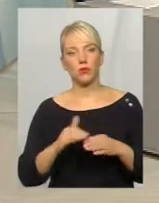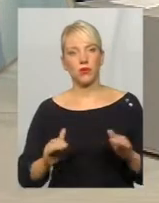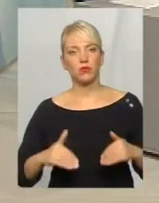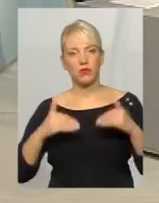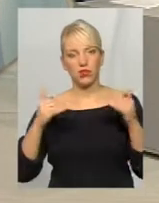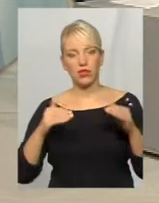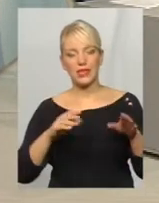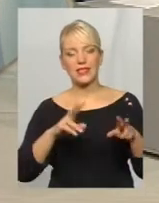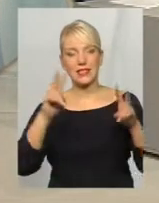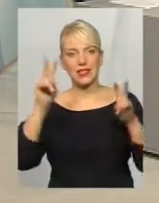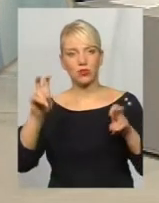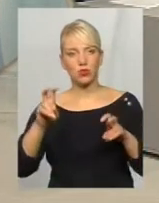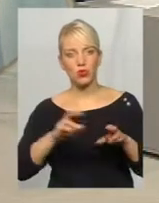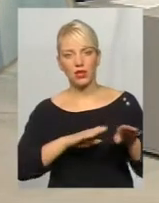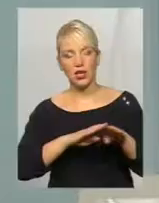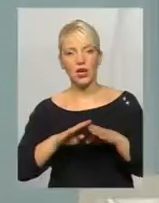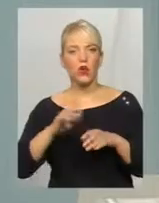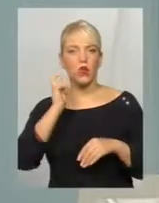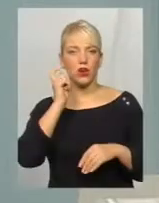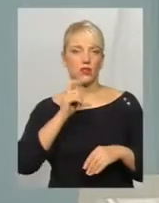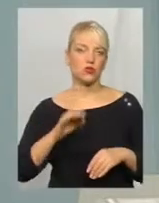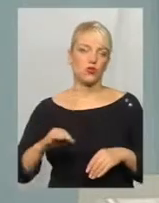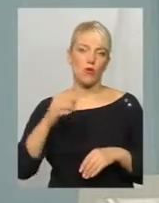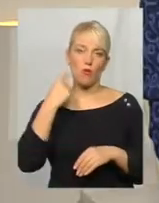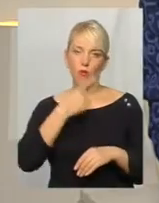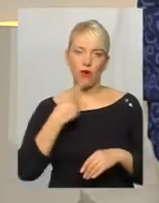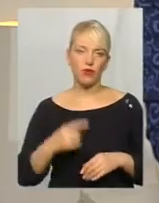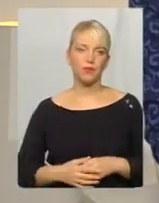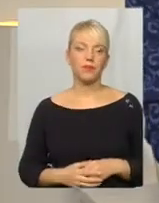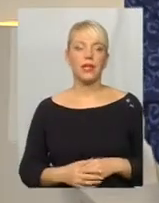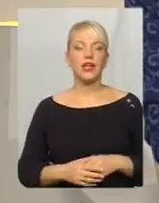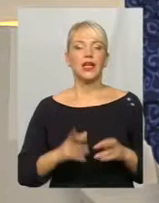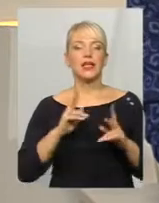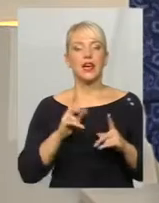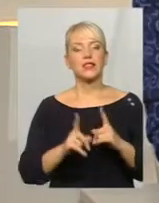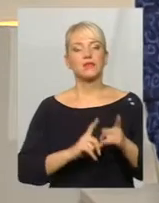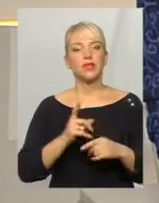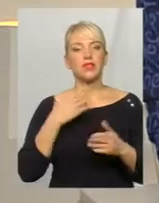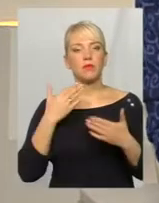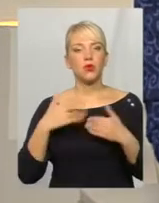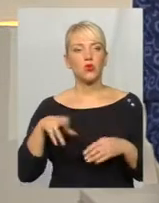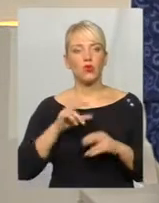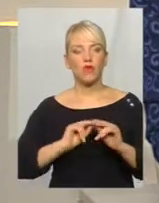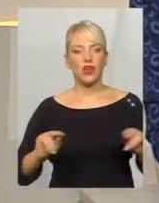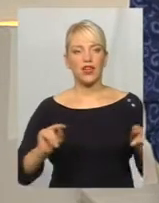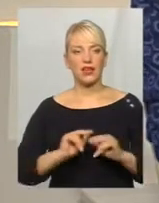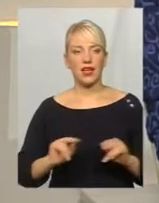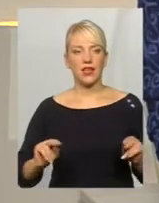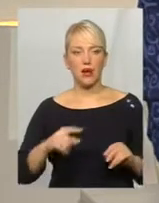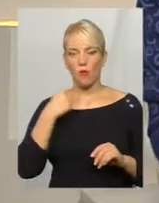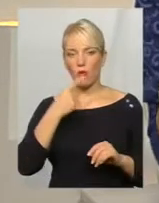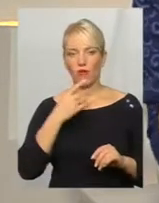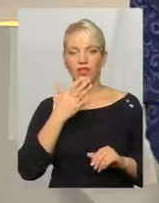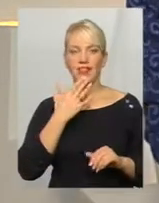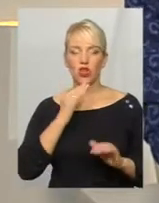статус української мови під час організації навчання. Скажіть, будь ласка, як зміниться підхід до викладання мов